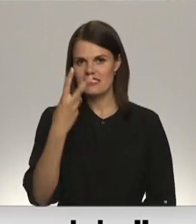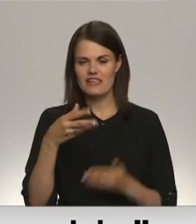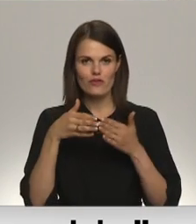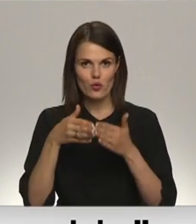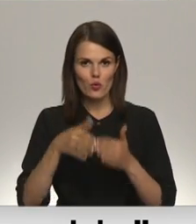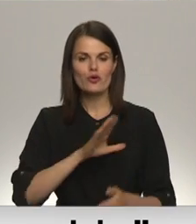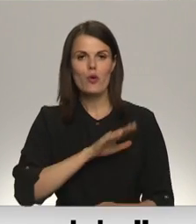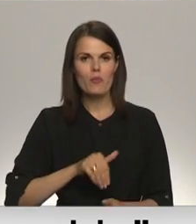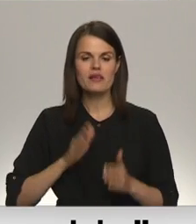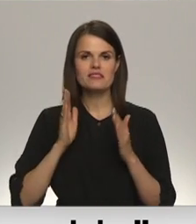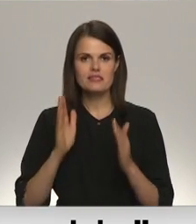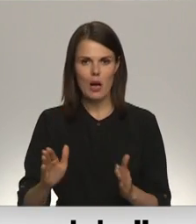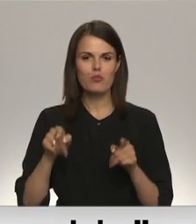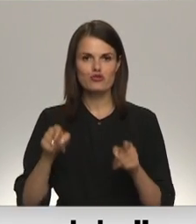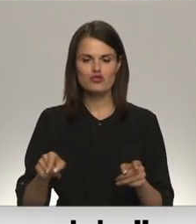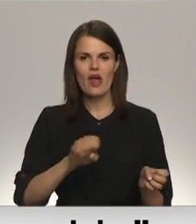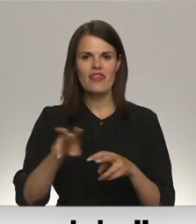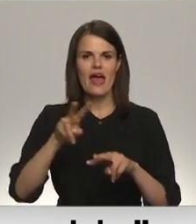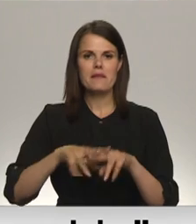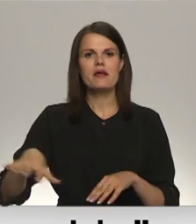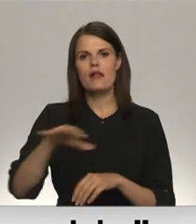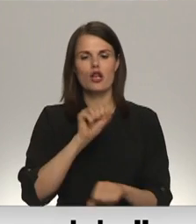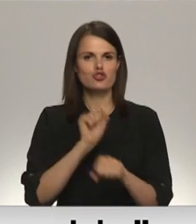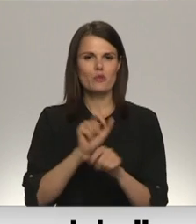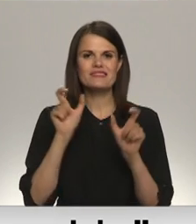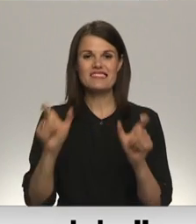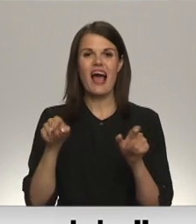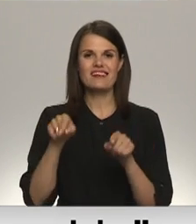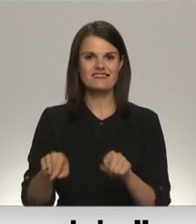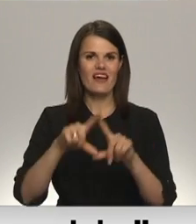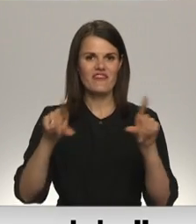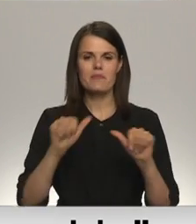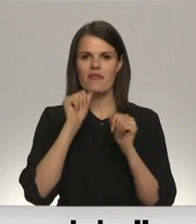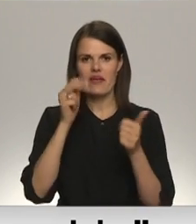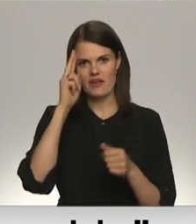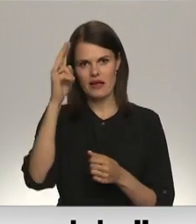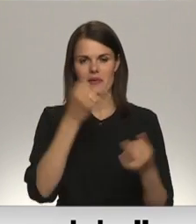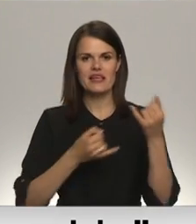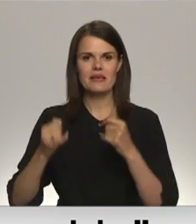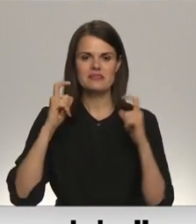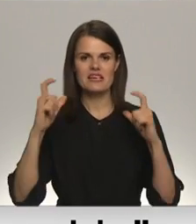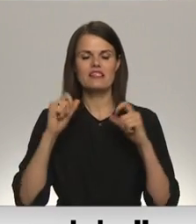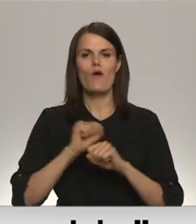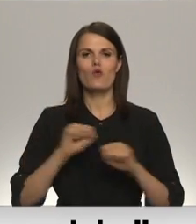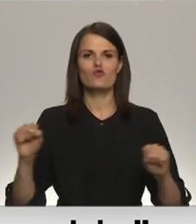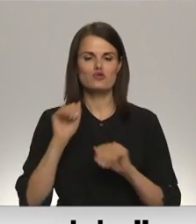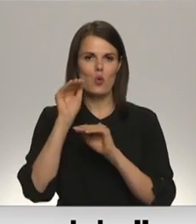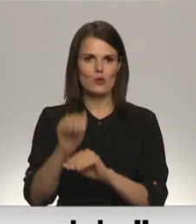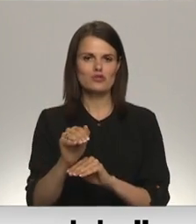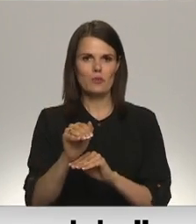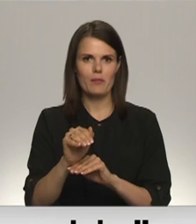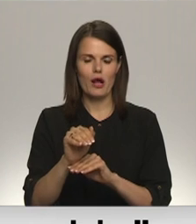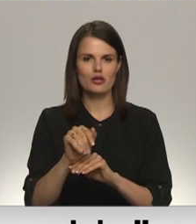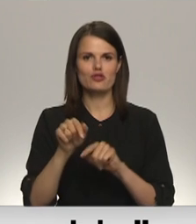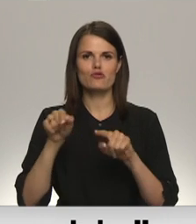tam sakos termināļa darbības apturēšana, jo sankcijām pagļautais uzņēmums nevar garantēt ķīmiskās kravas drošu uzglabāšanu rezervu